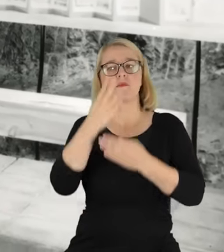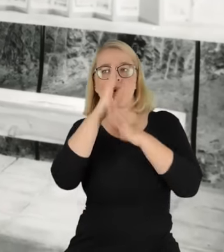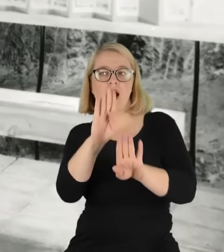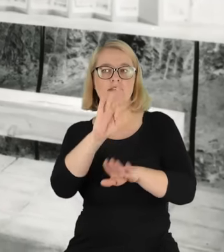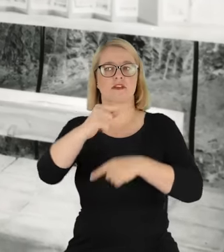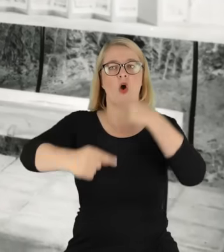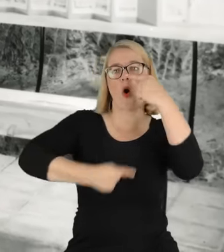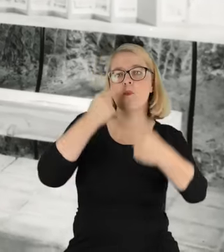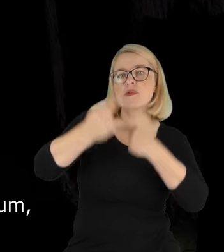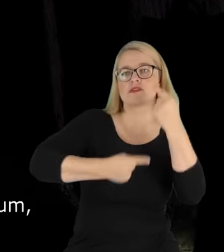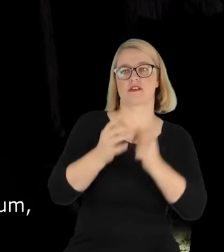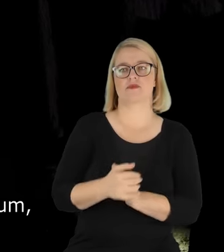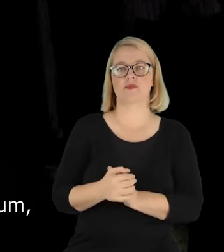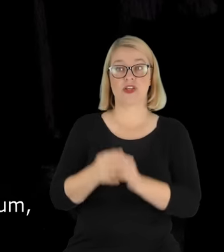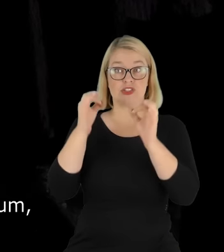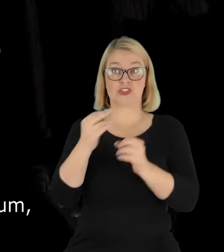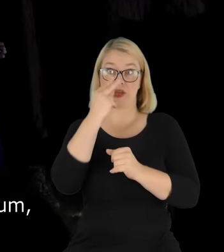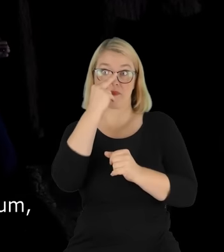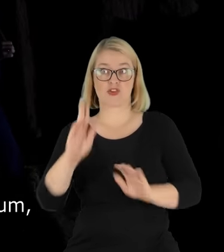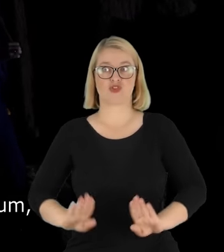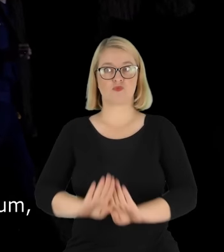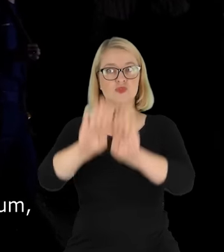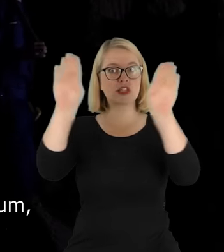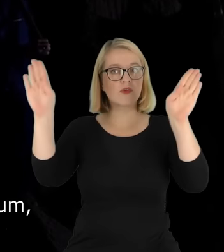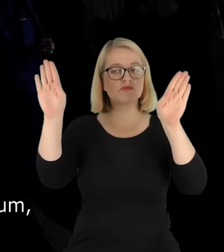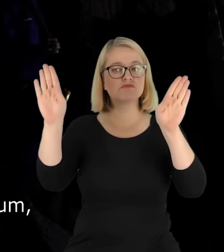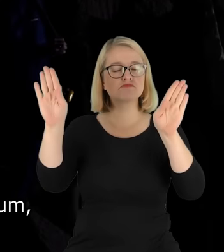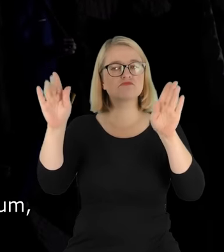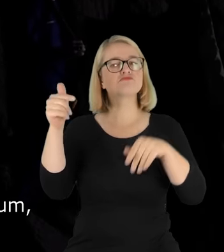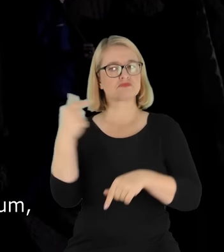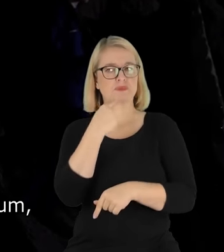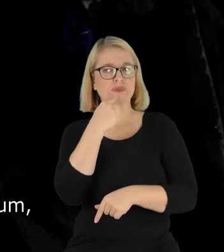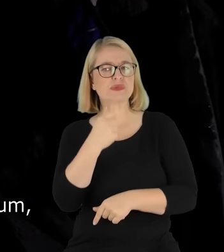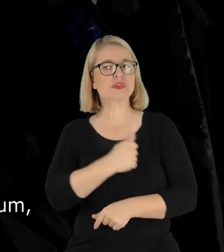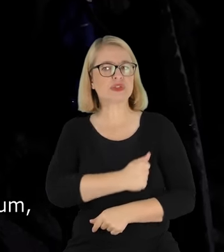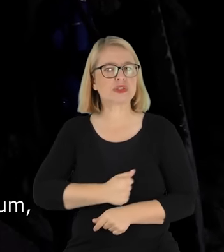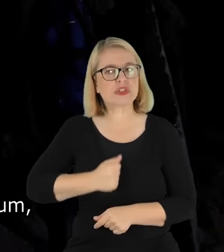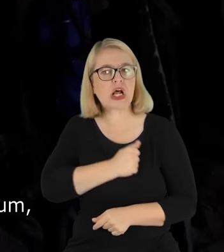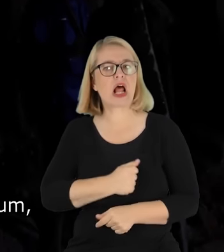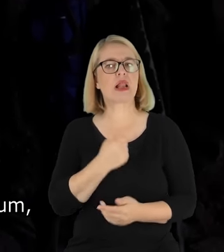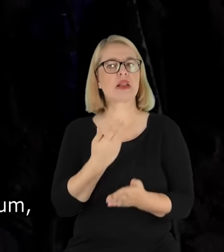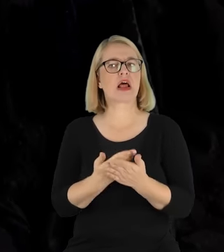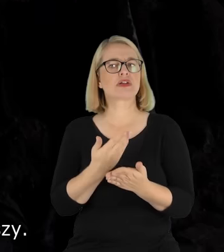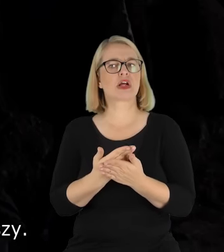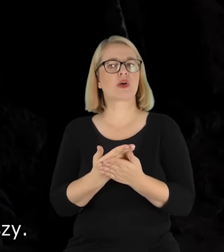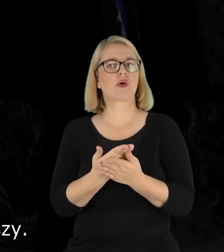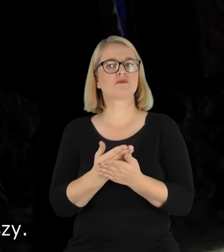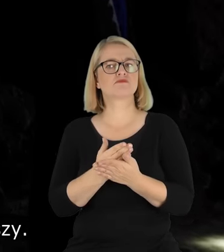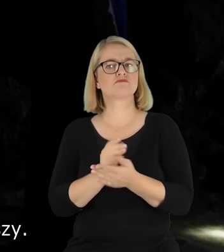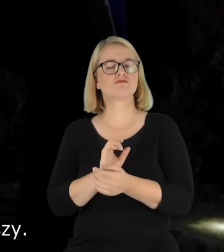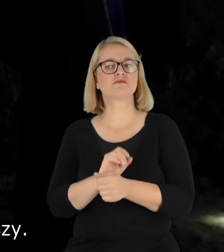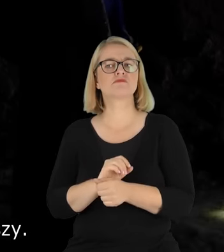opisać. Dzisiaj, kiedy patrzy się na to muzeum, to można wyrazić głęboki żal, że